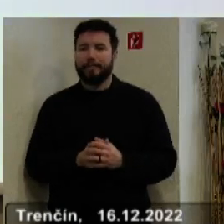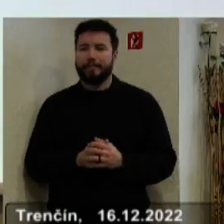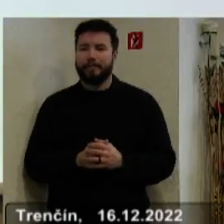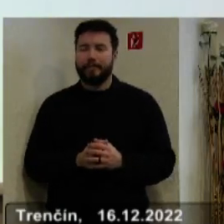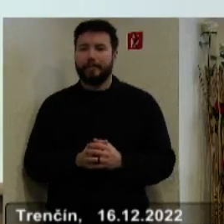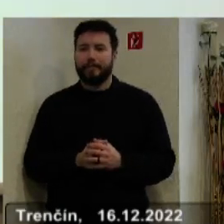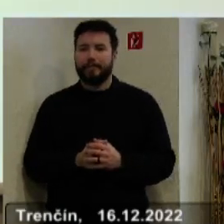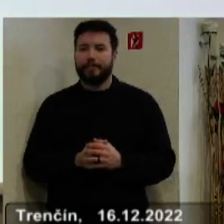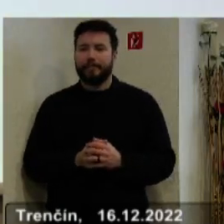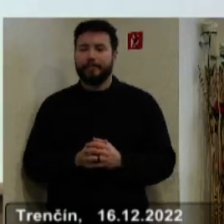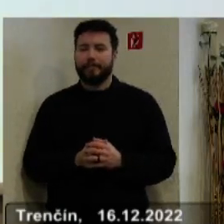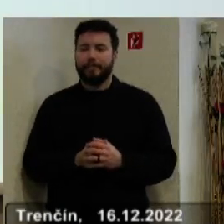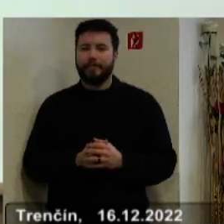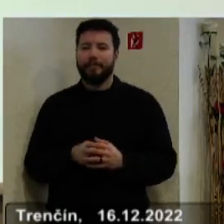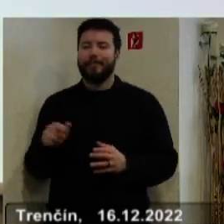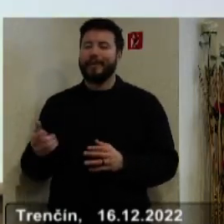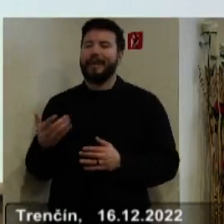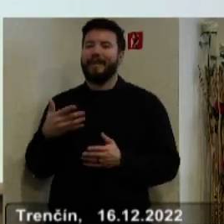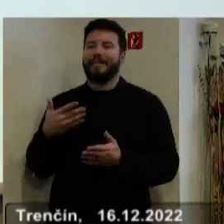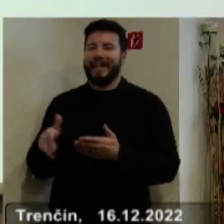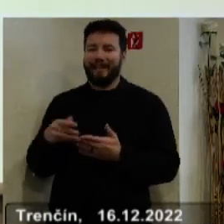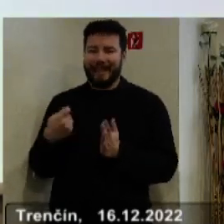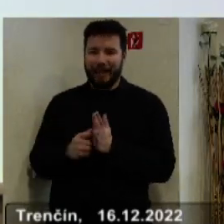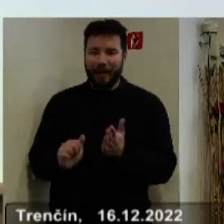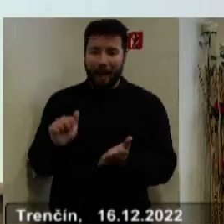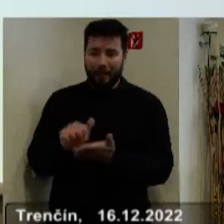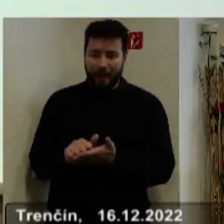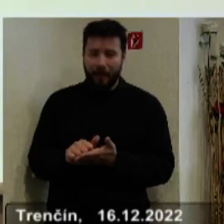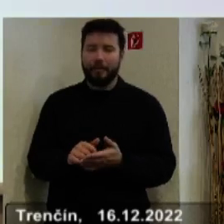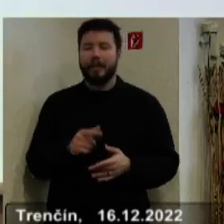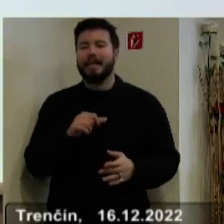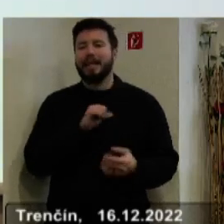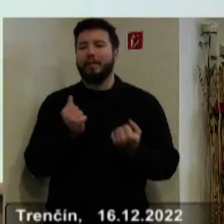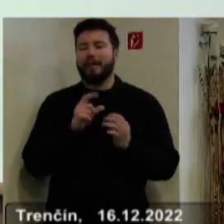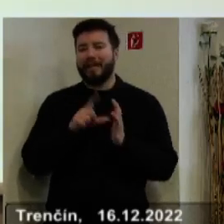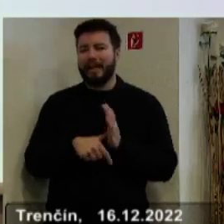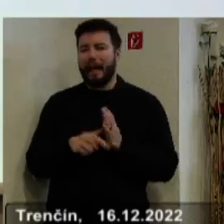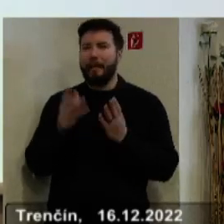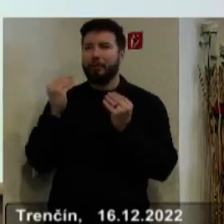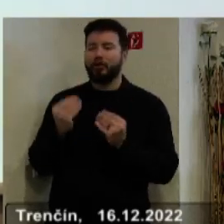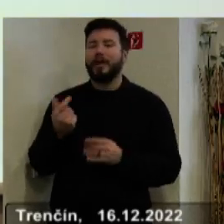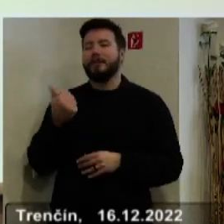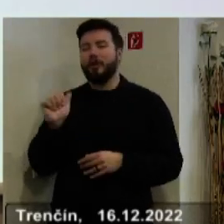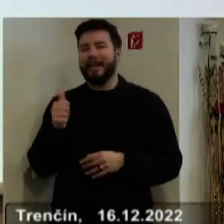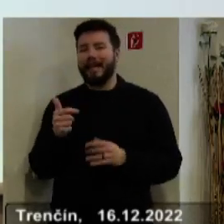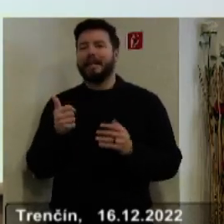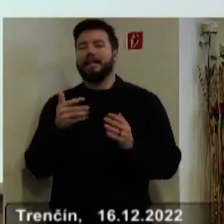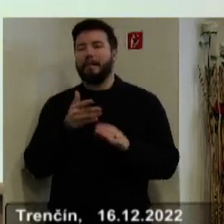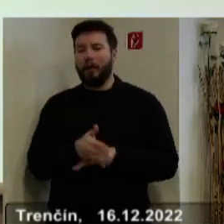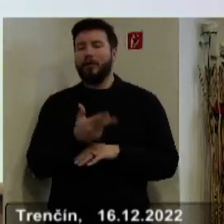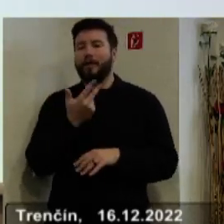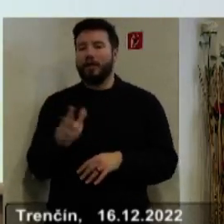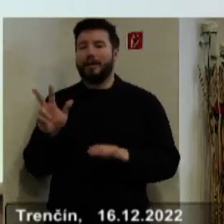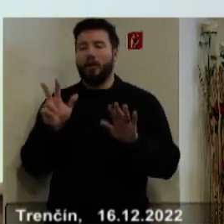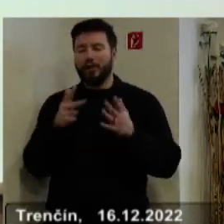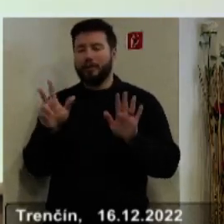Čerpanie kapitálových výdavkov predpokladá Trenčanský samozprávny kraj vo výške 111 miliónov 831 tisíc.